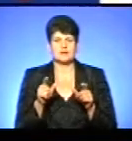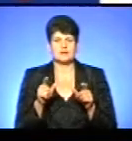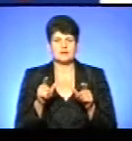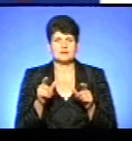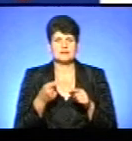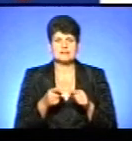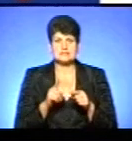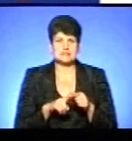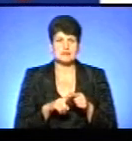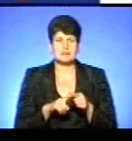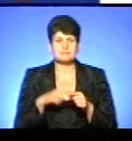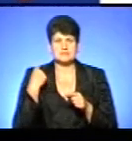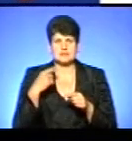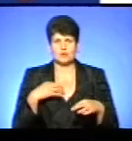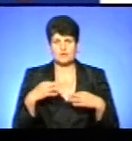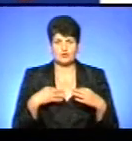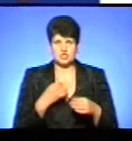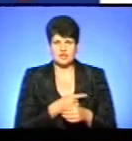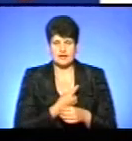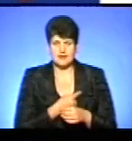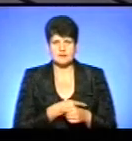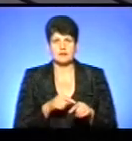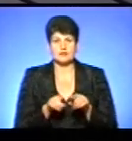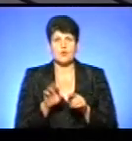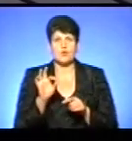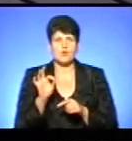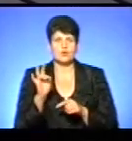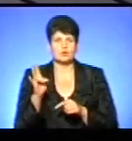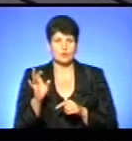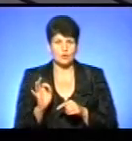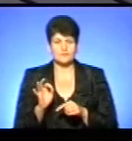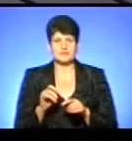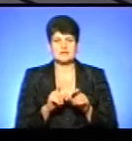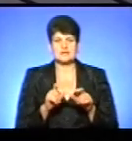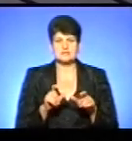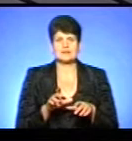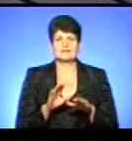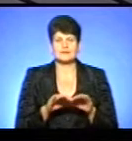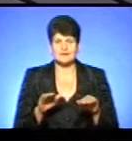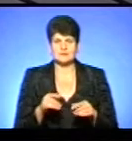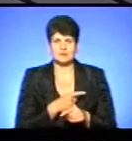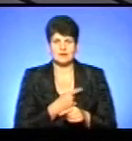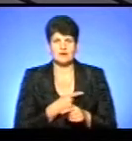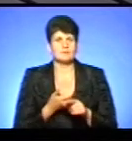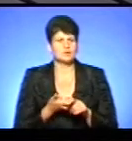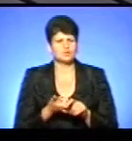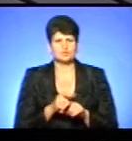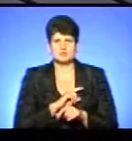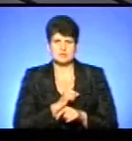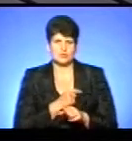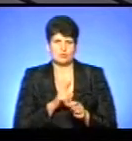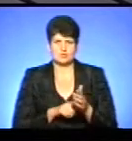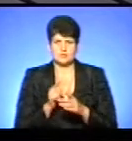психонерологічна лікарня, також онкодиспансер, дитяча обласна лікарня, тобто ми досить потужно попрацюємо